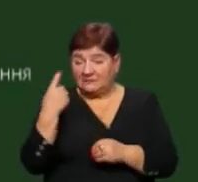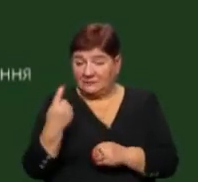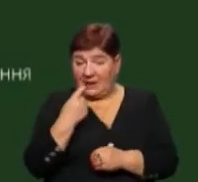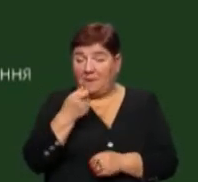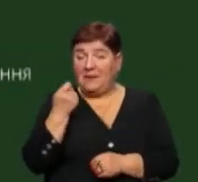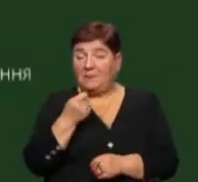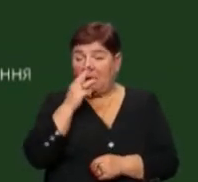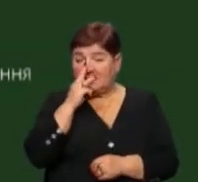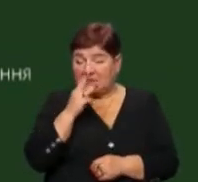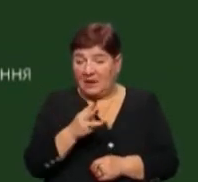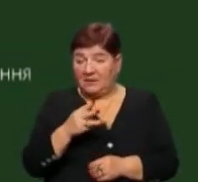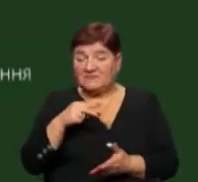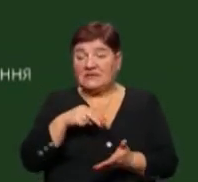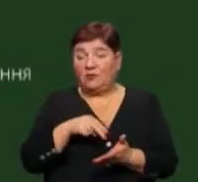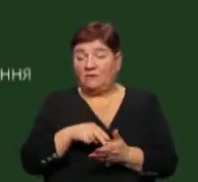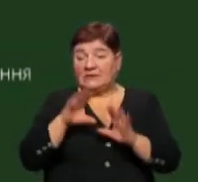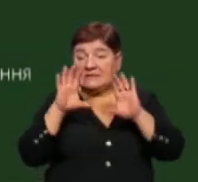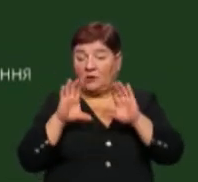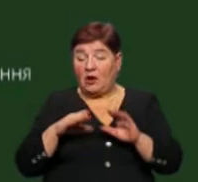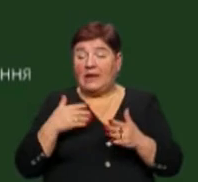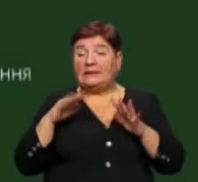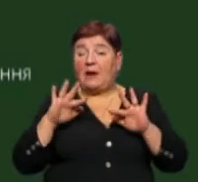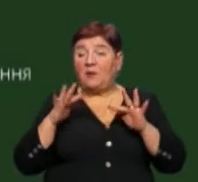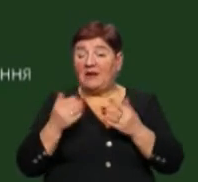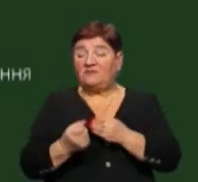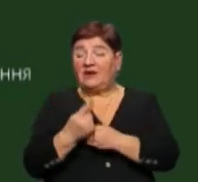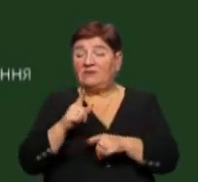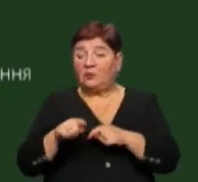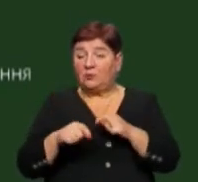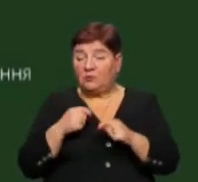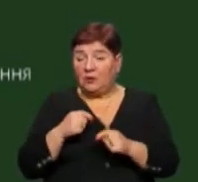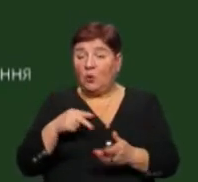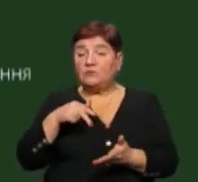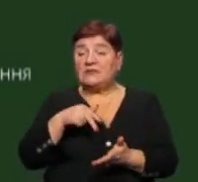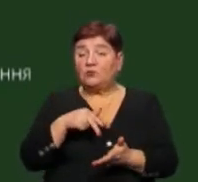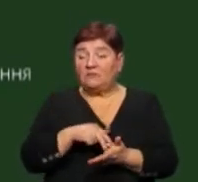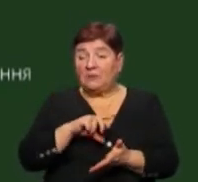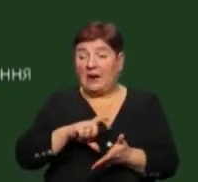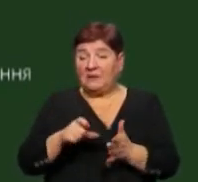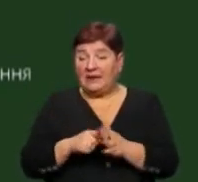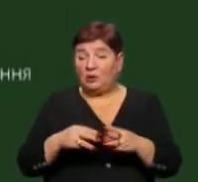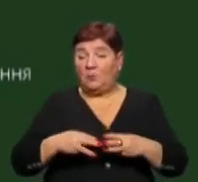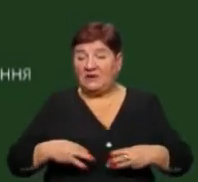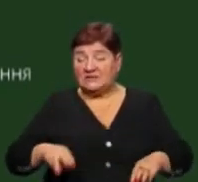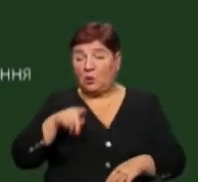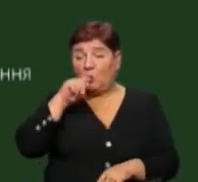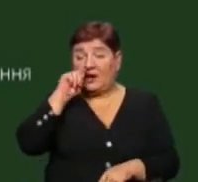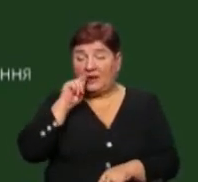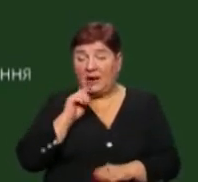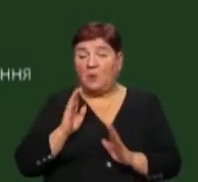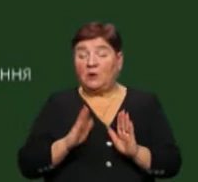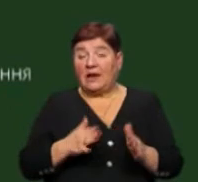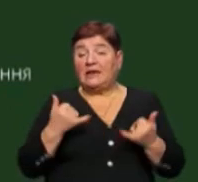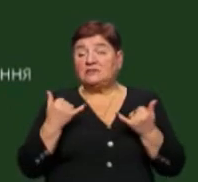розмірі мінімальної зарплати, встановленої законом на момент виявлення порушення у встановленому Кабінетом міністрів України